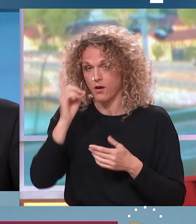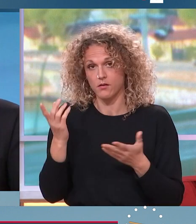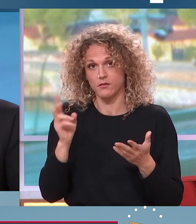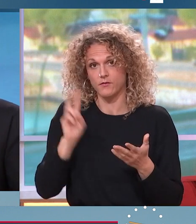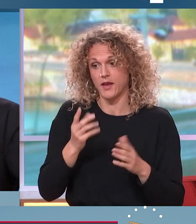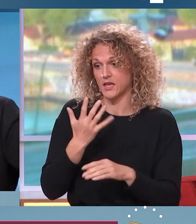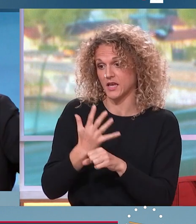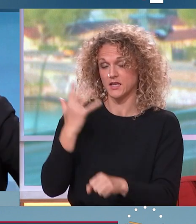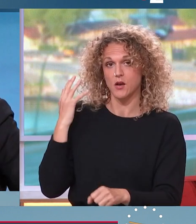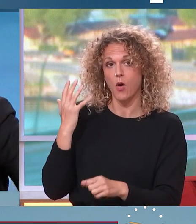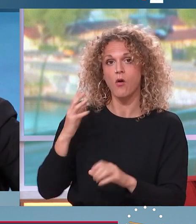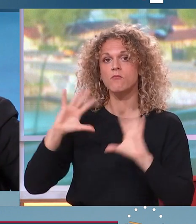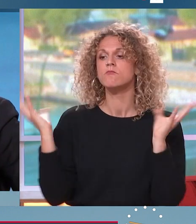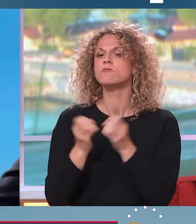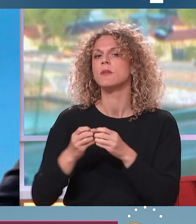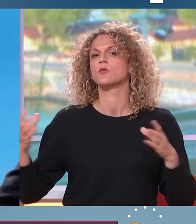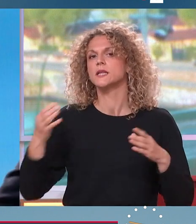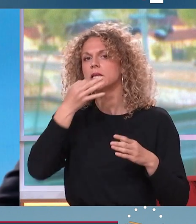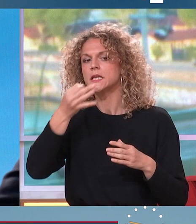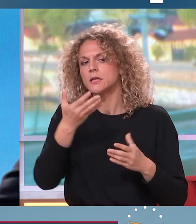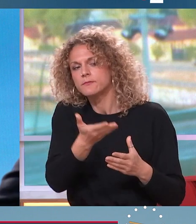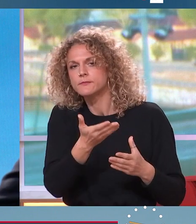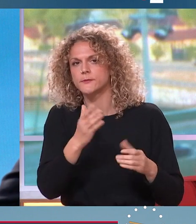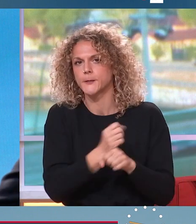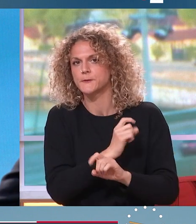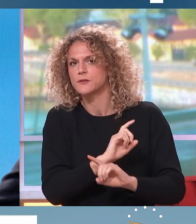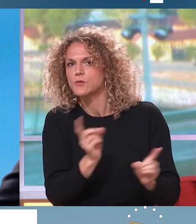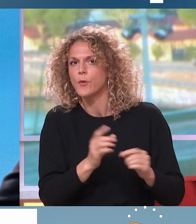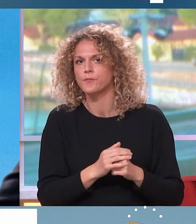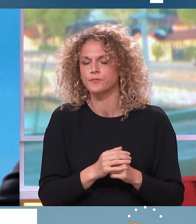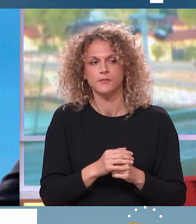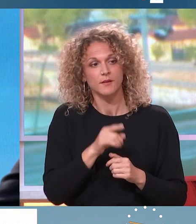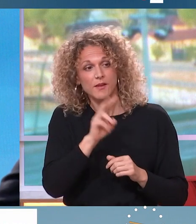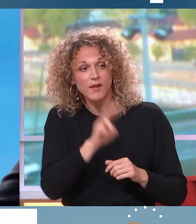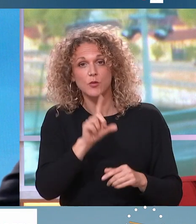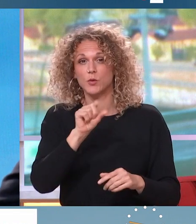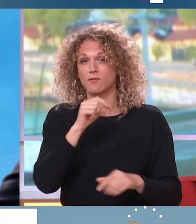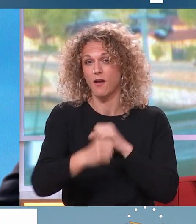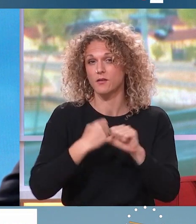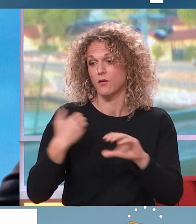réussie il y a 5 ans ? Elle le prépare, j'allais dire, depuis 20 ans, parce que ça fait 20 ans qu'elle est en